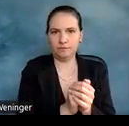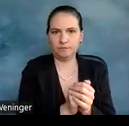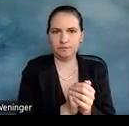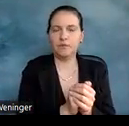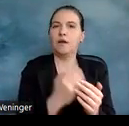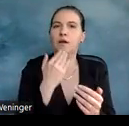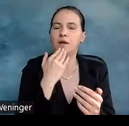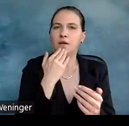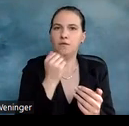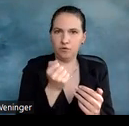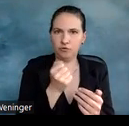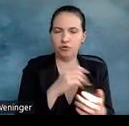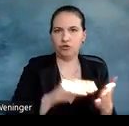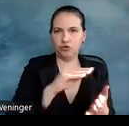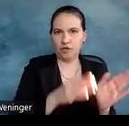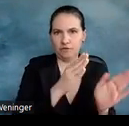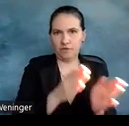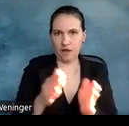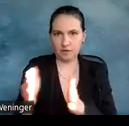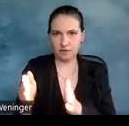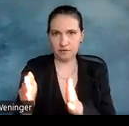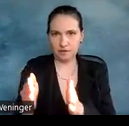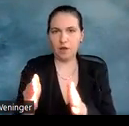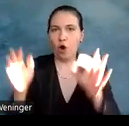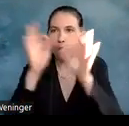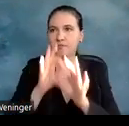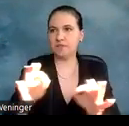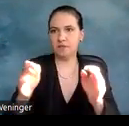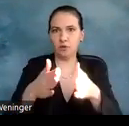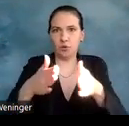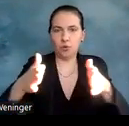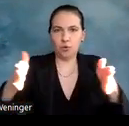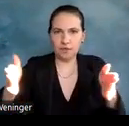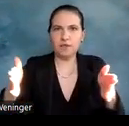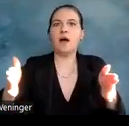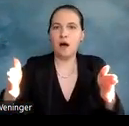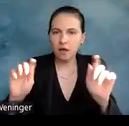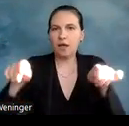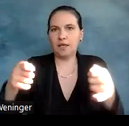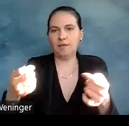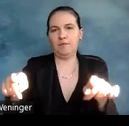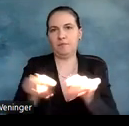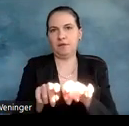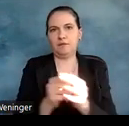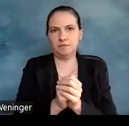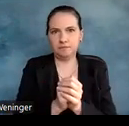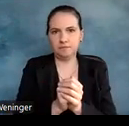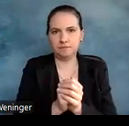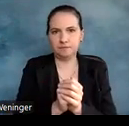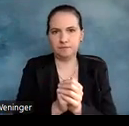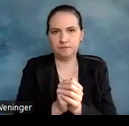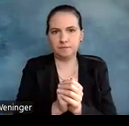wir Schriftarten auf die getestete, optimierte Schriftgröße ändern, ändert sich das Ergebnis. Das passt so für mich auch immer in ein